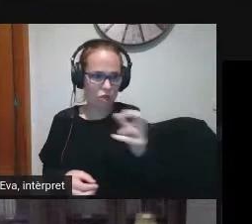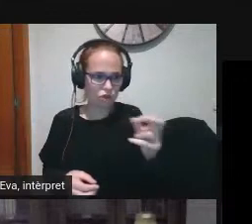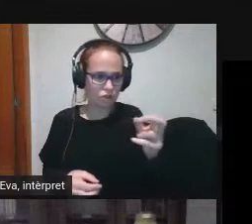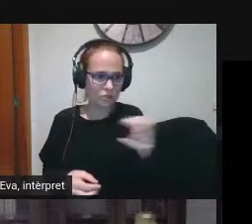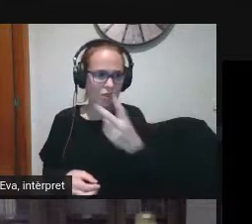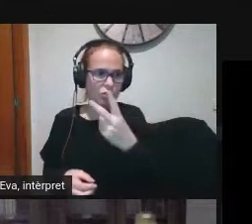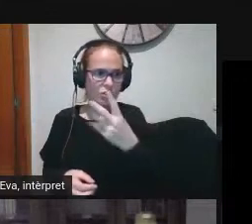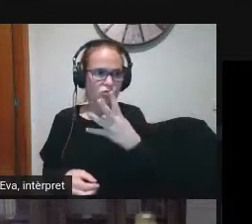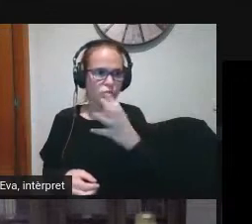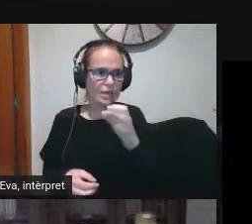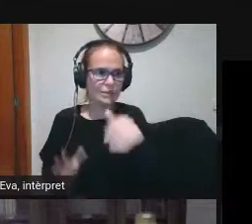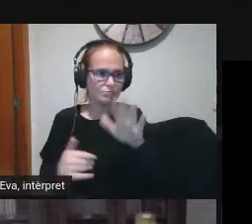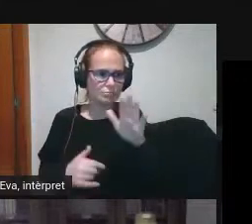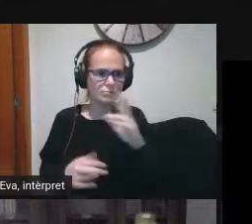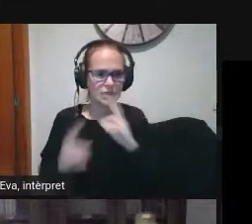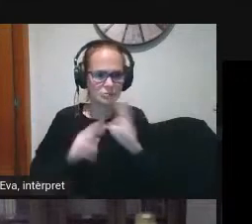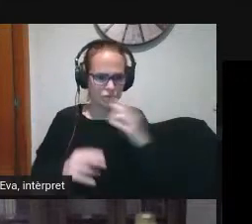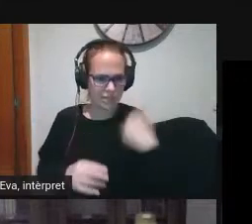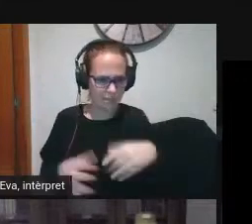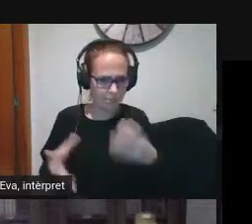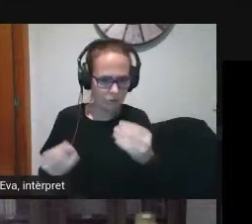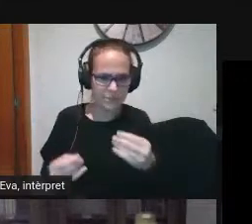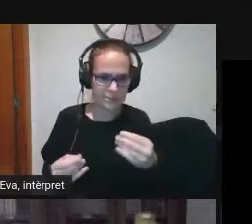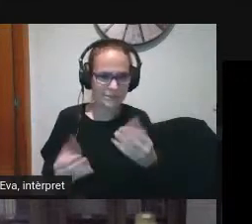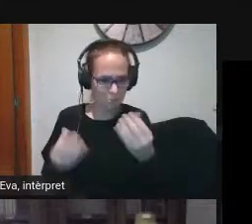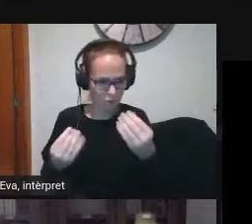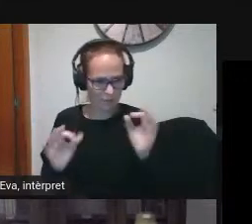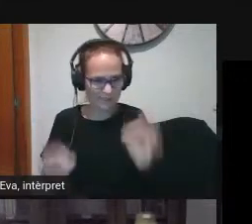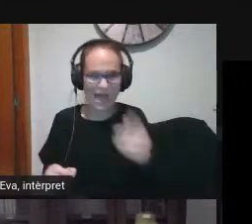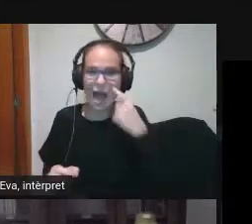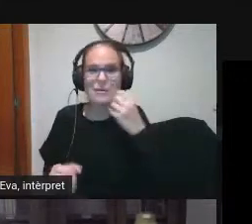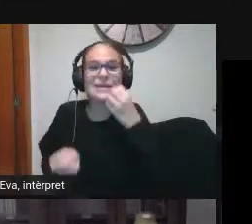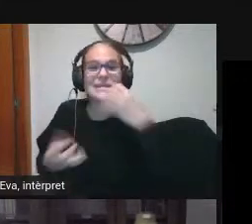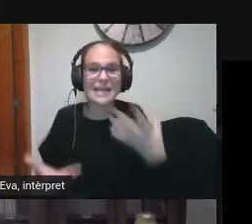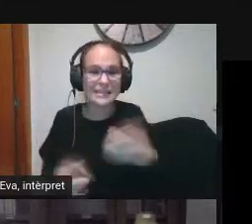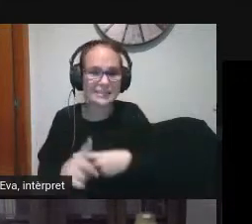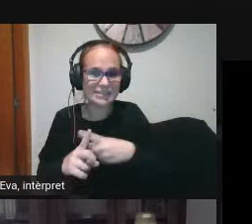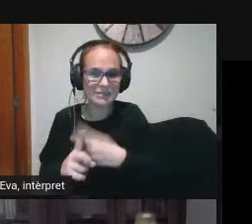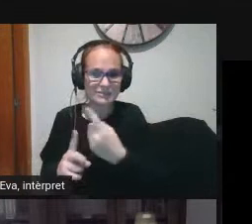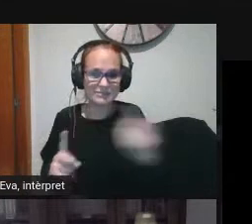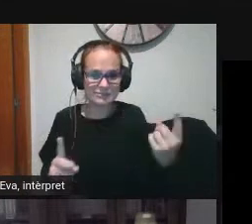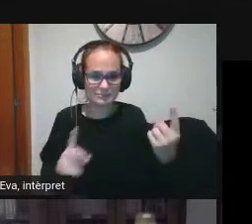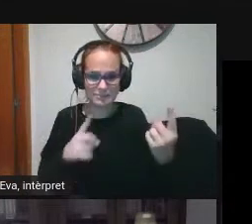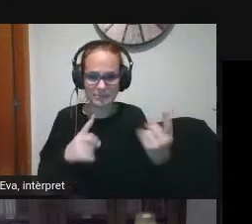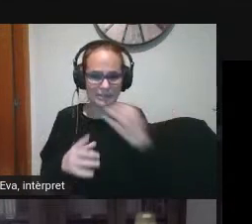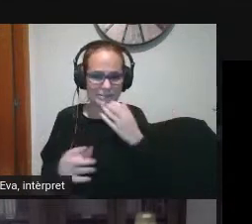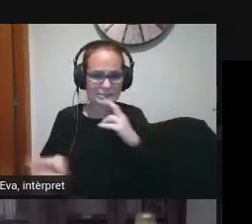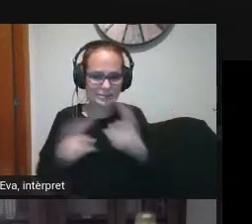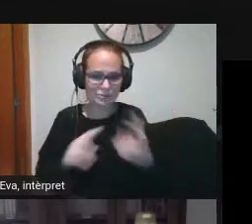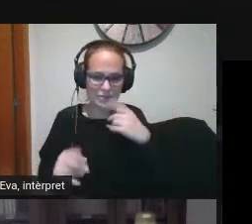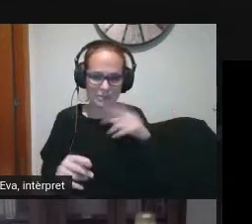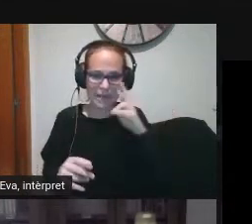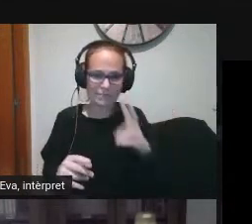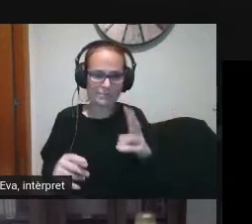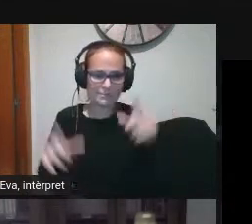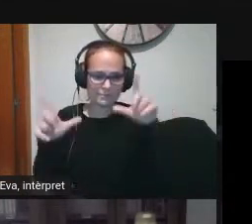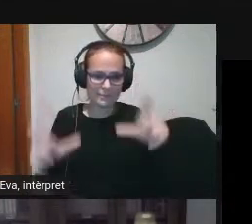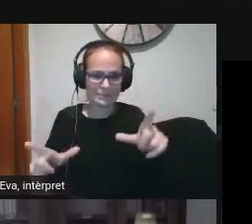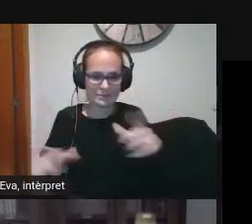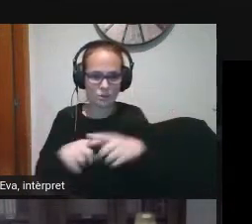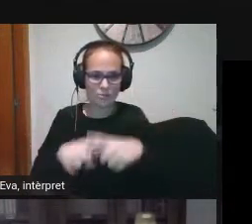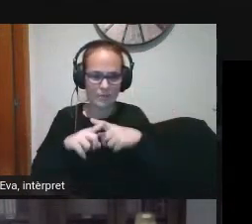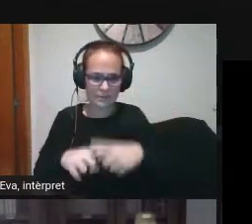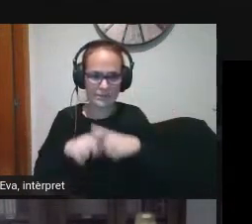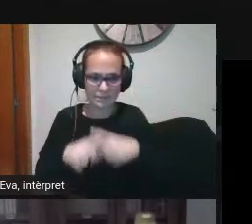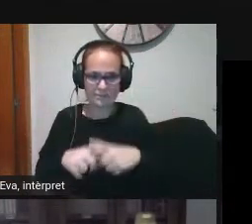241 respostes que són moltes anem a veure anem veure on esteu anem veure les respostes si mireu la nostra pantalla que estem compartint vereu les